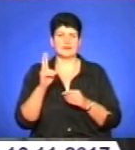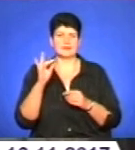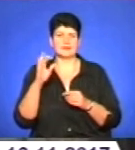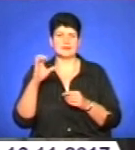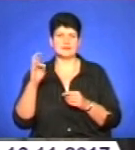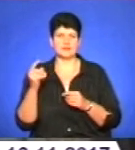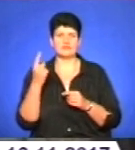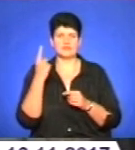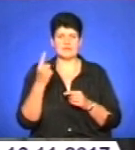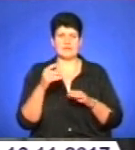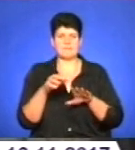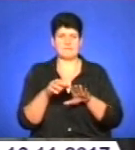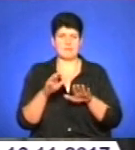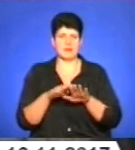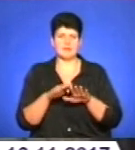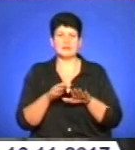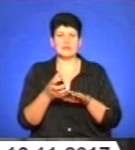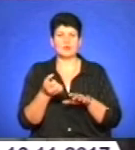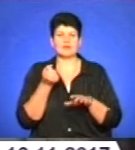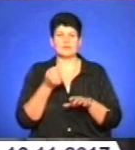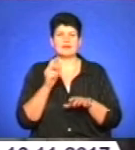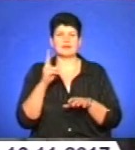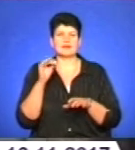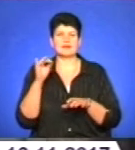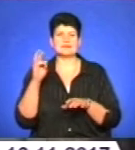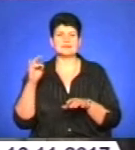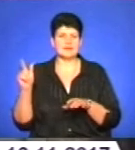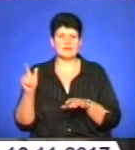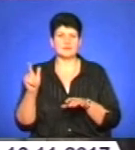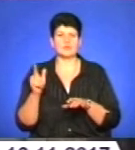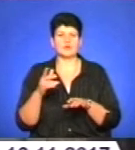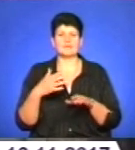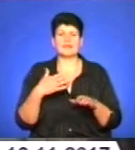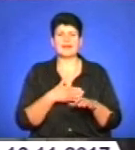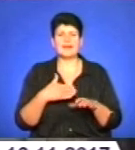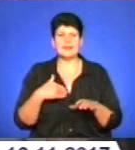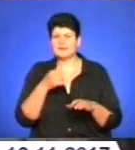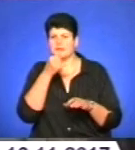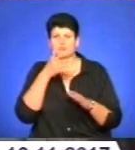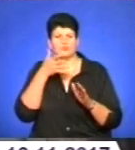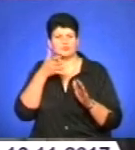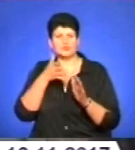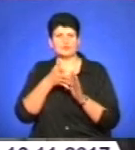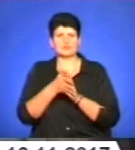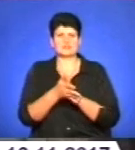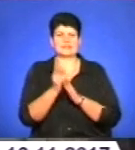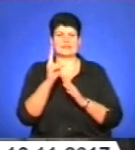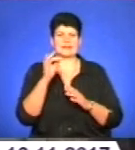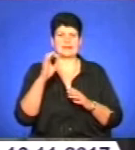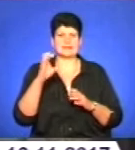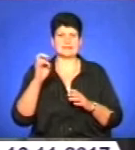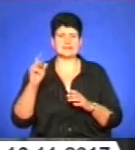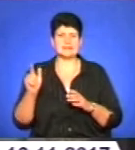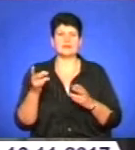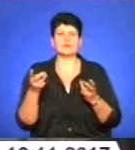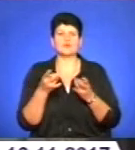великий палець, який недоотримує кисню. Наслідок того, що легені не здатні пропустити певну кількість кисню, які